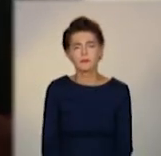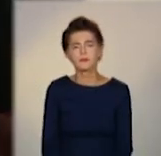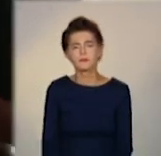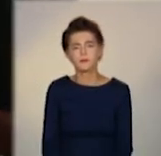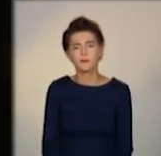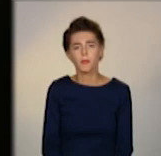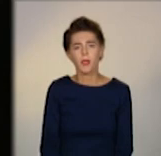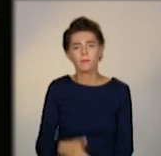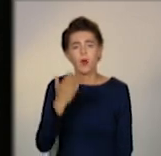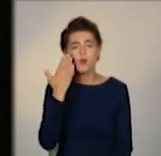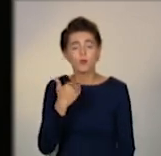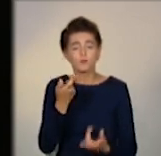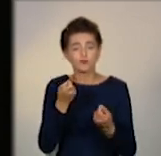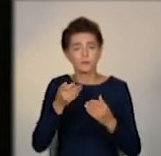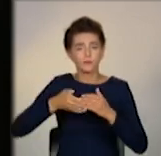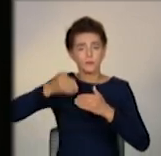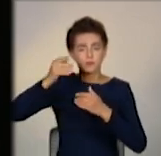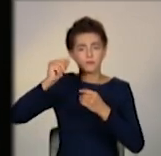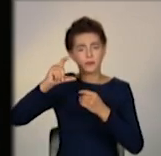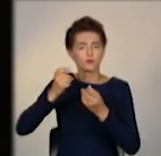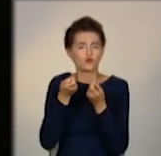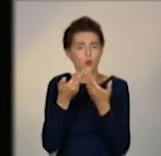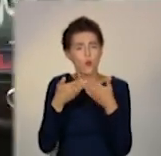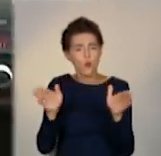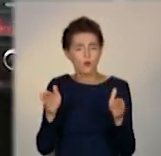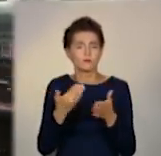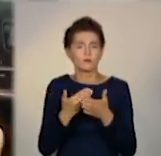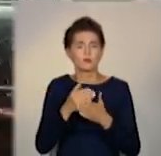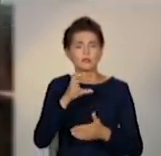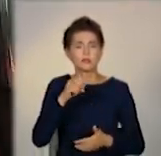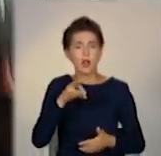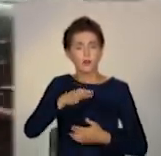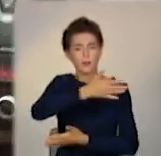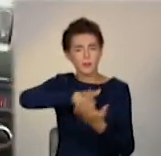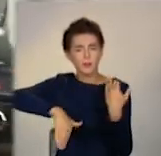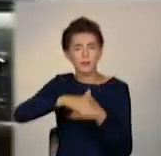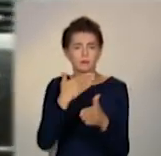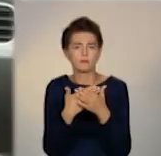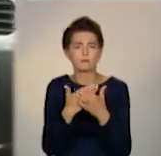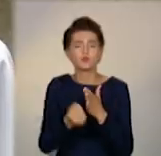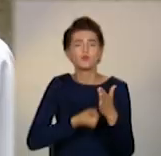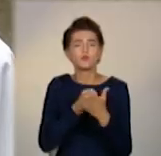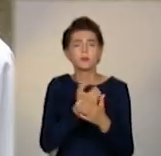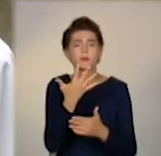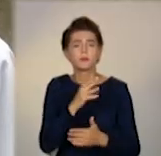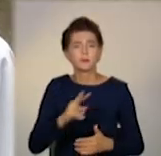Перед ввімкненням вікна в автівці краще відкрити, кажуть фахівці. Салон слід провітрювати хвилин з оп'ять.